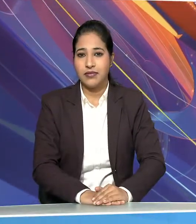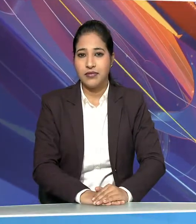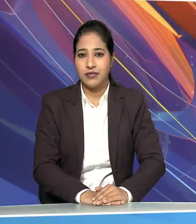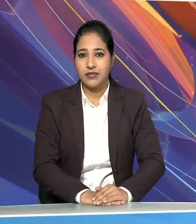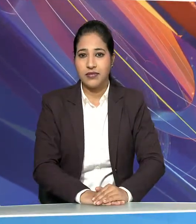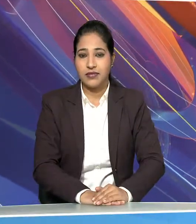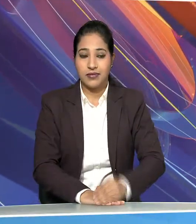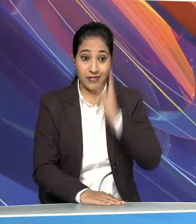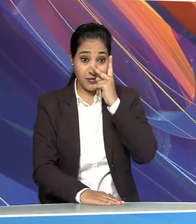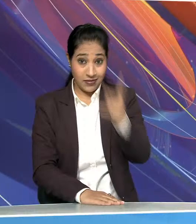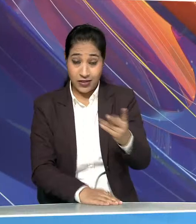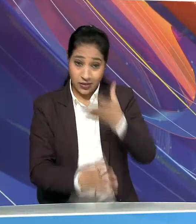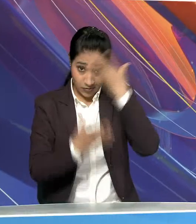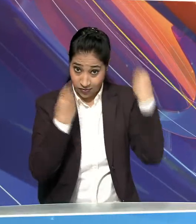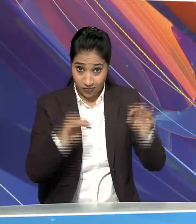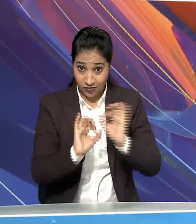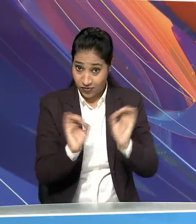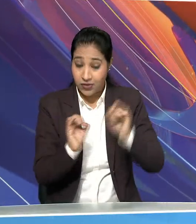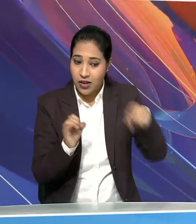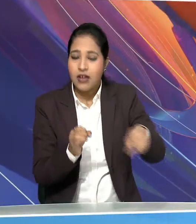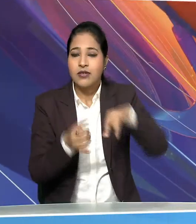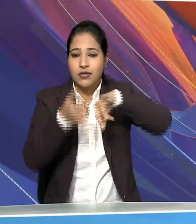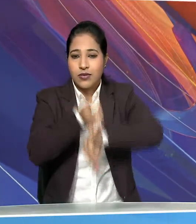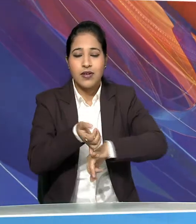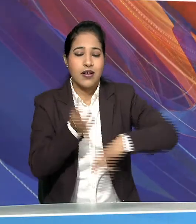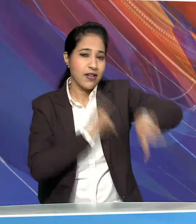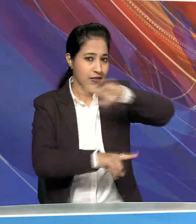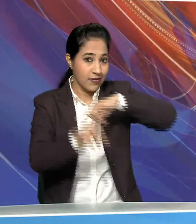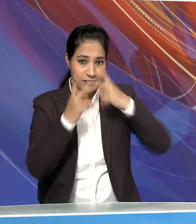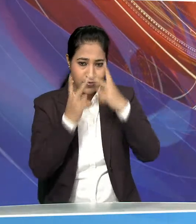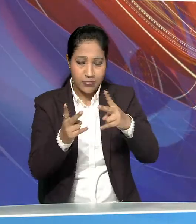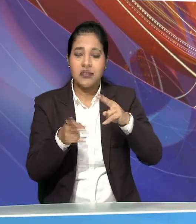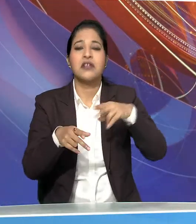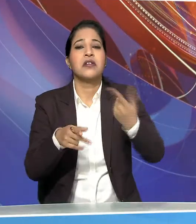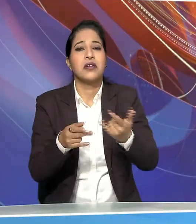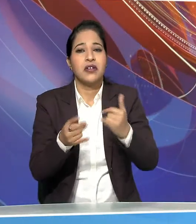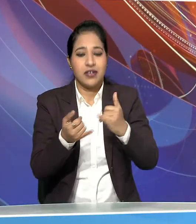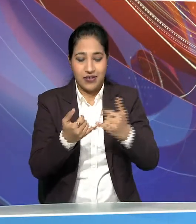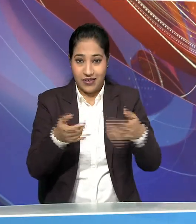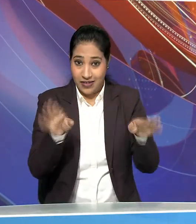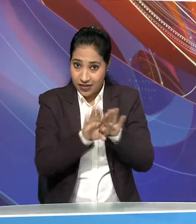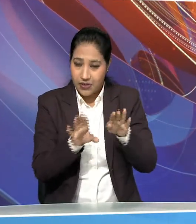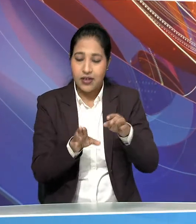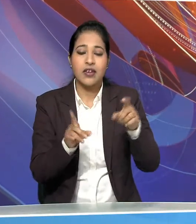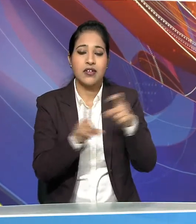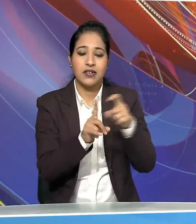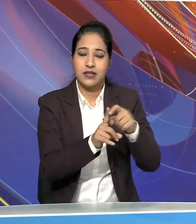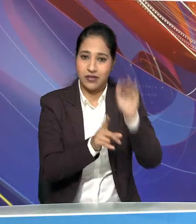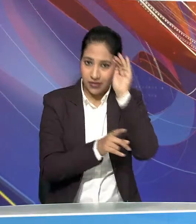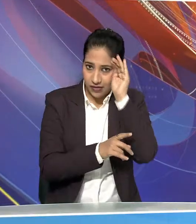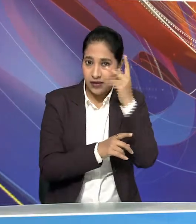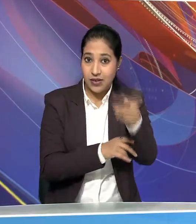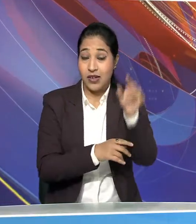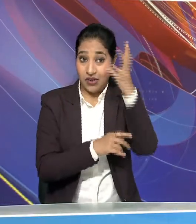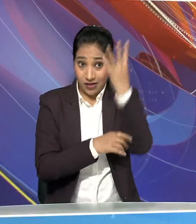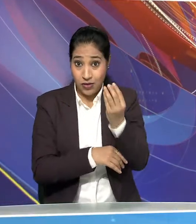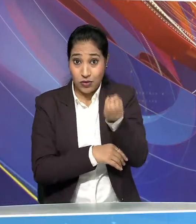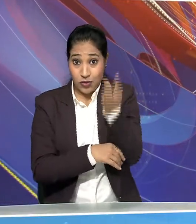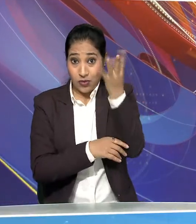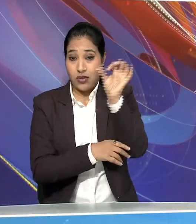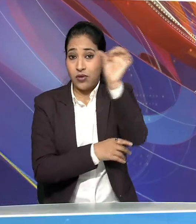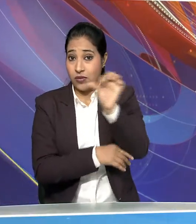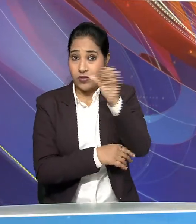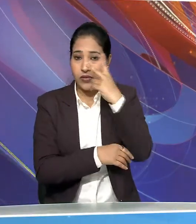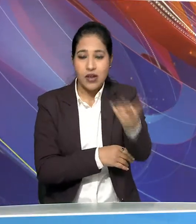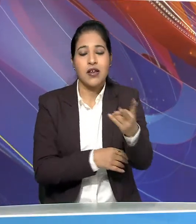तो देखना न भूलिए धारवाहिक स्वराज हर अबिबार सुबह नौ बजे डीडी नैशनल पर और सुरों का एकलववे के